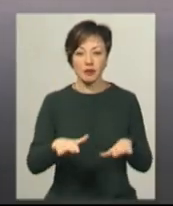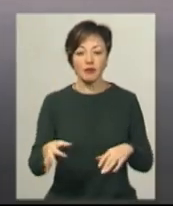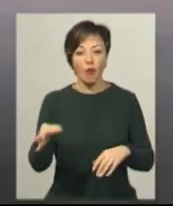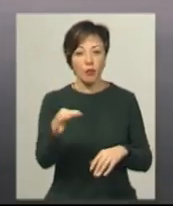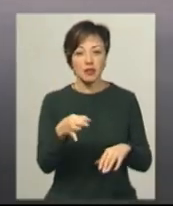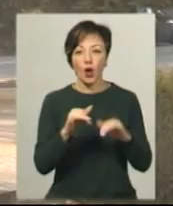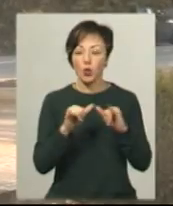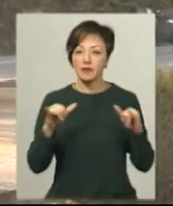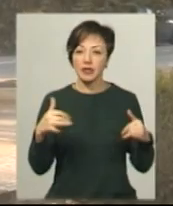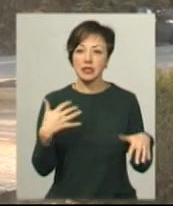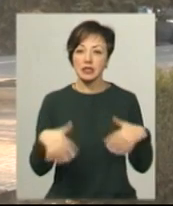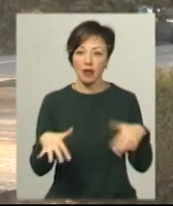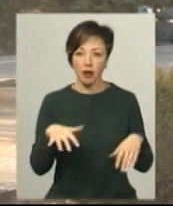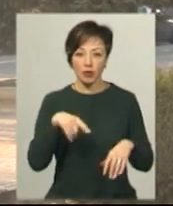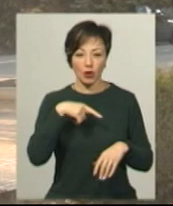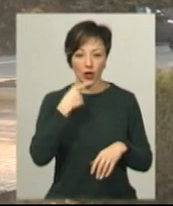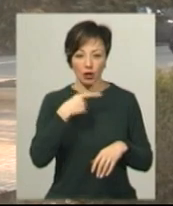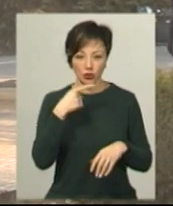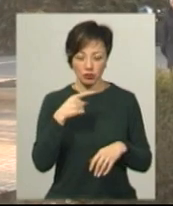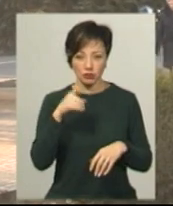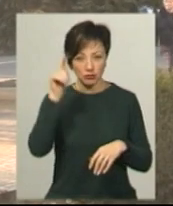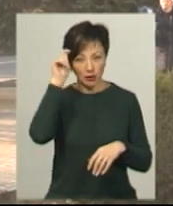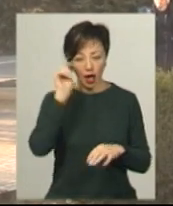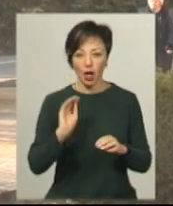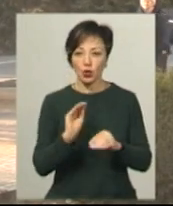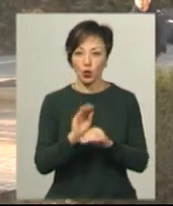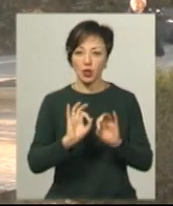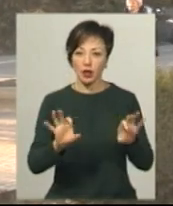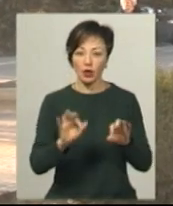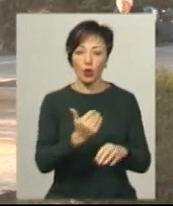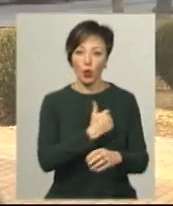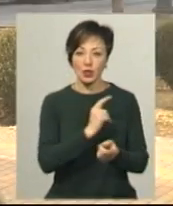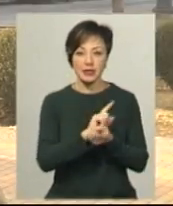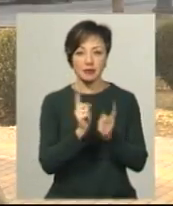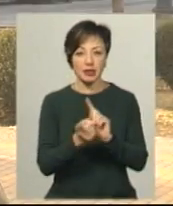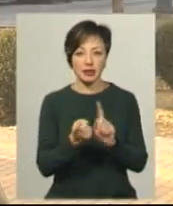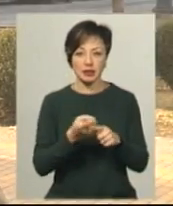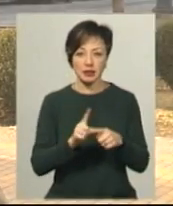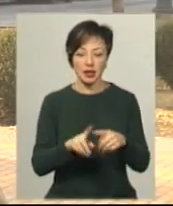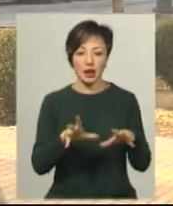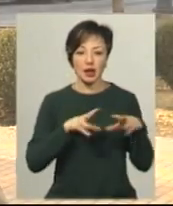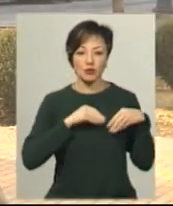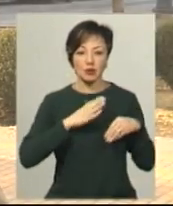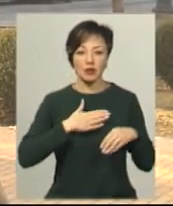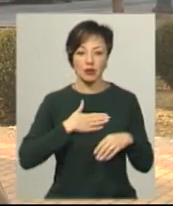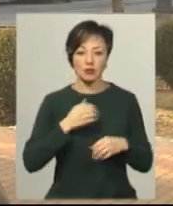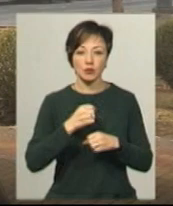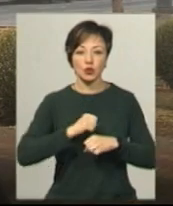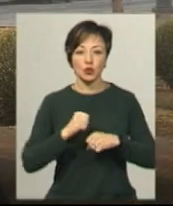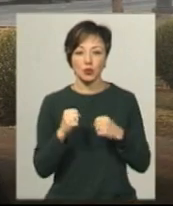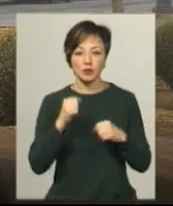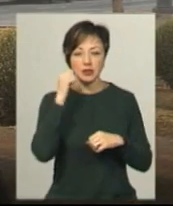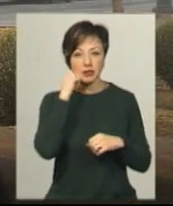розвинений слабо, каже активіст Сергій Толстіхін. І додає, разом з однодумцями хоче змінити це. Разом з нашими партнерами і друзями